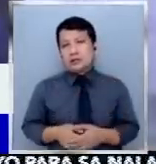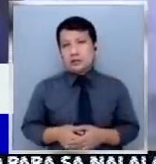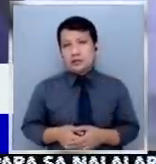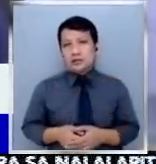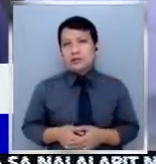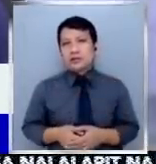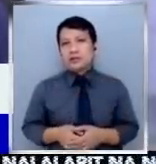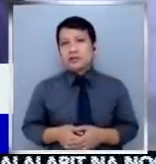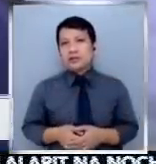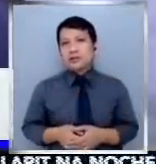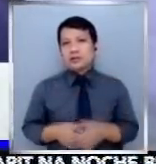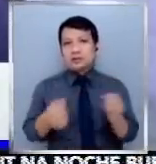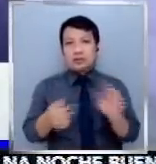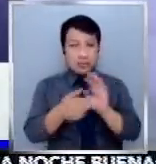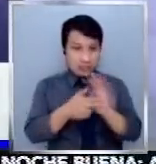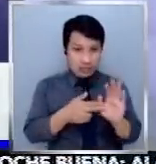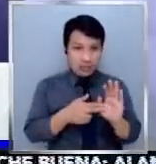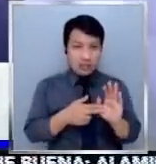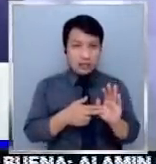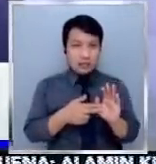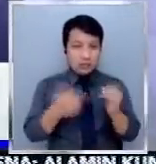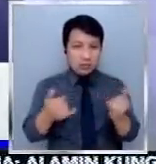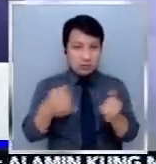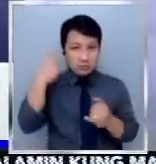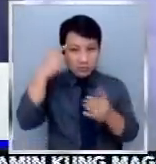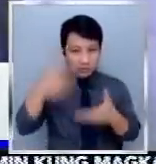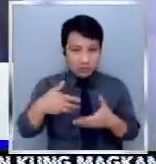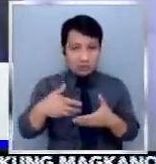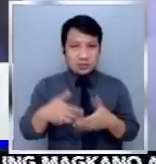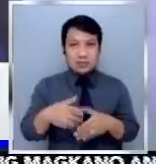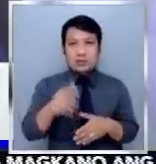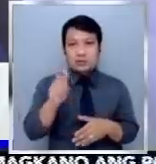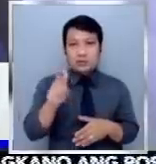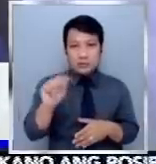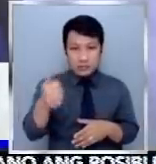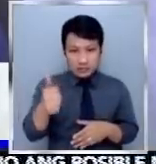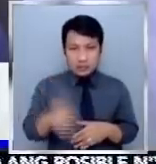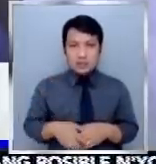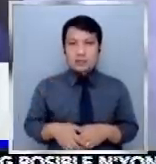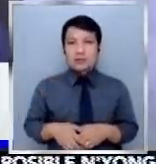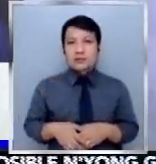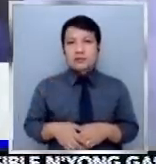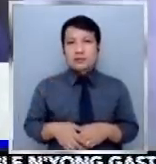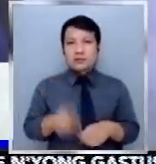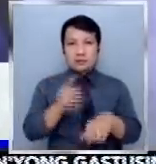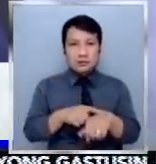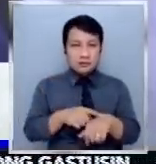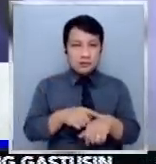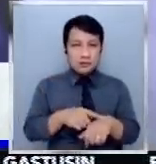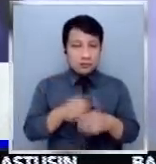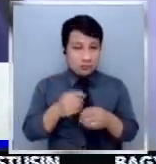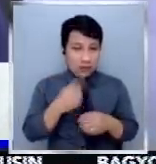Nahighlight lang ngayon yan kasi naging politiko ako noong 2010. Nung panahon na yun, hindi ako pumapayag na